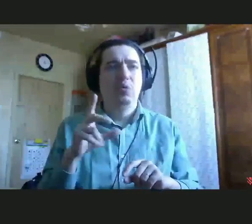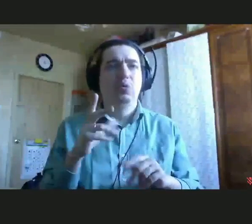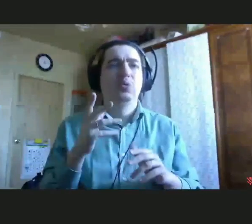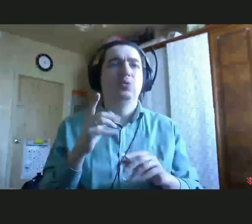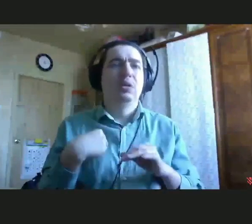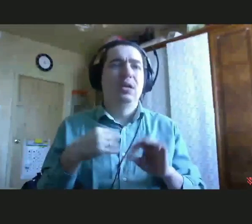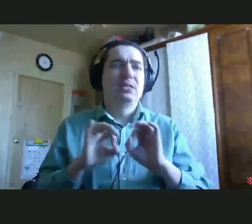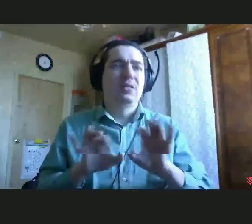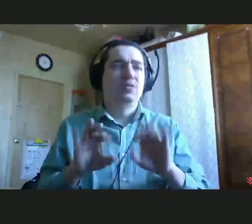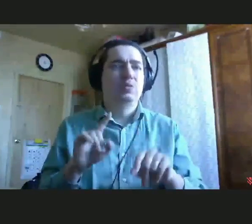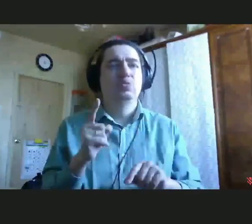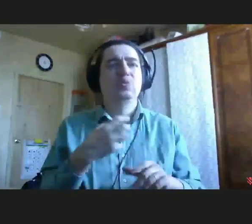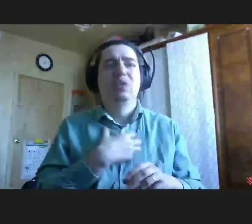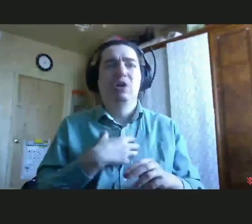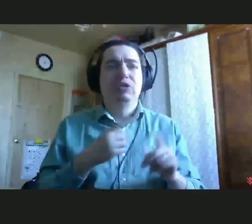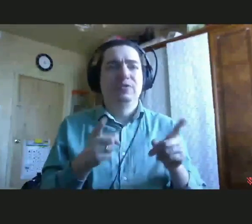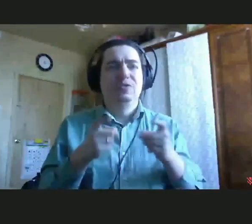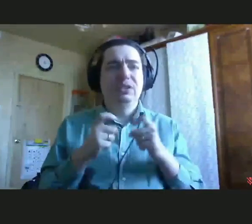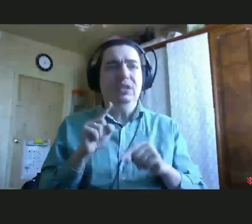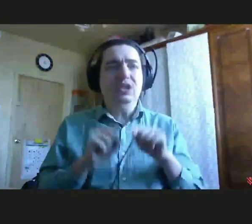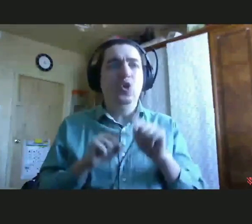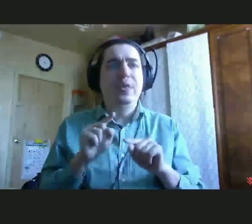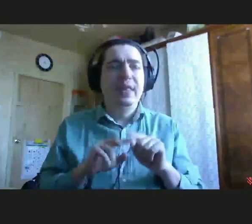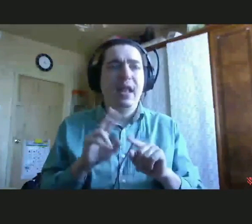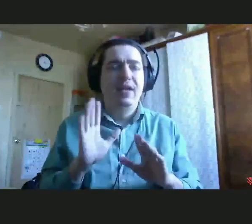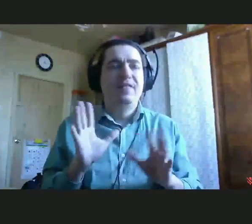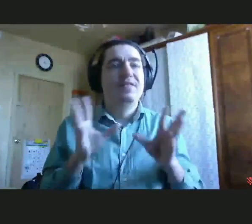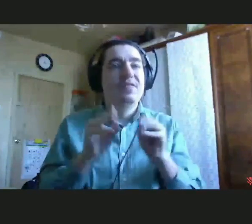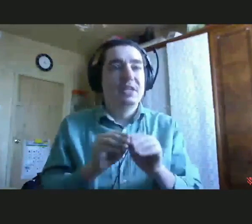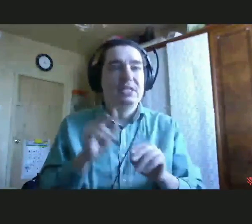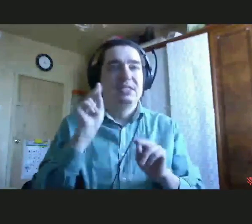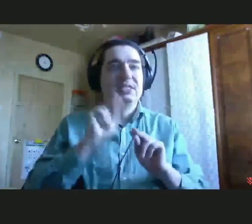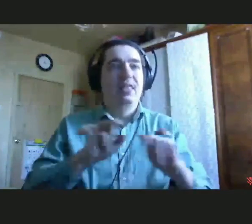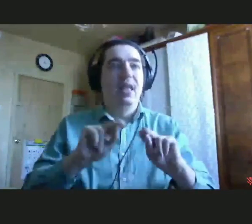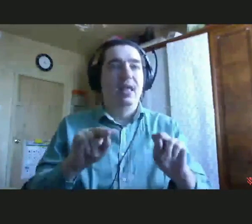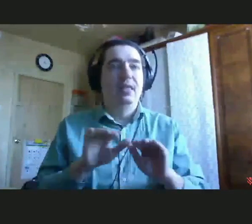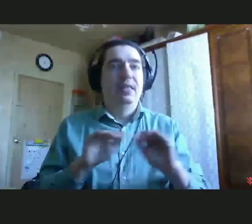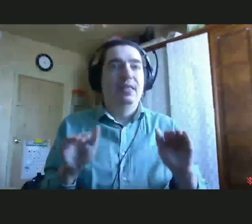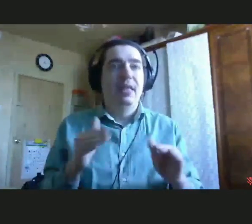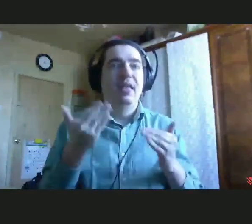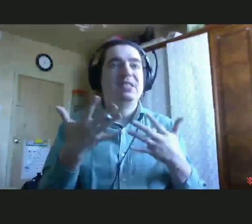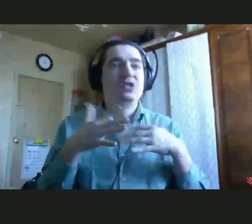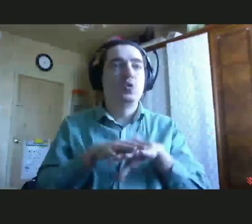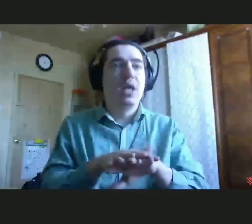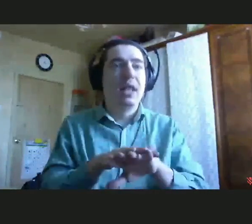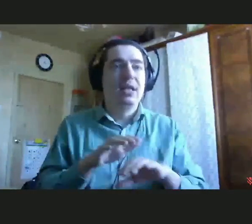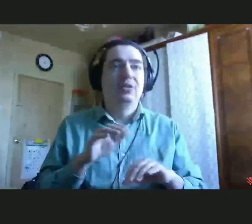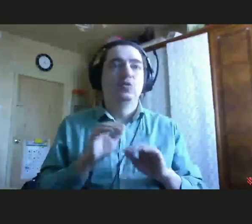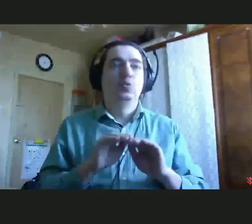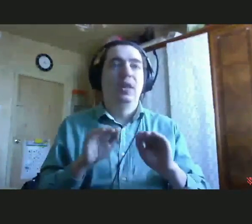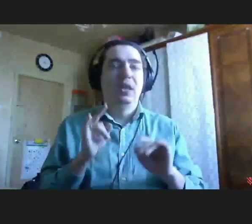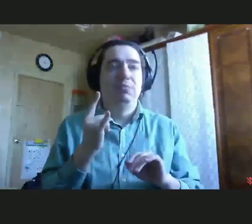вовлекать родителей в занятия с ребенком, в процесс социализации ребенка, в процесс абилитации